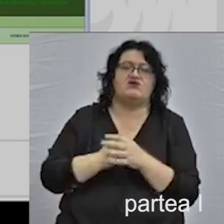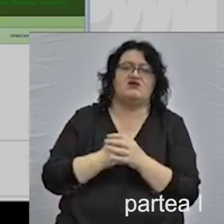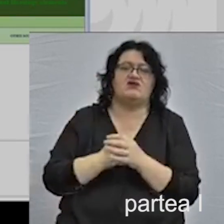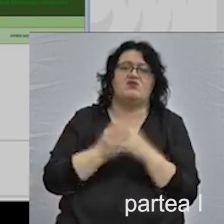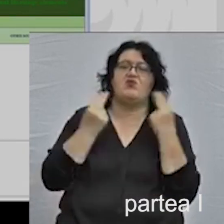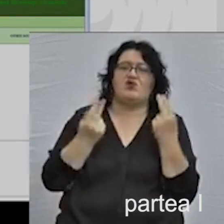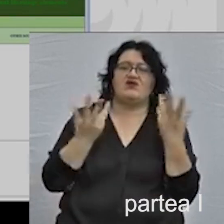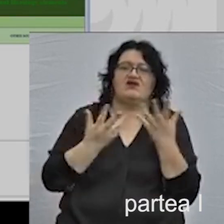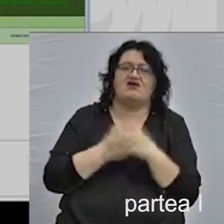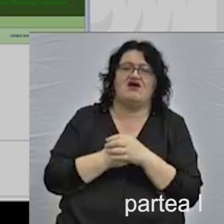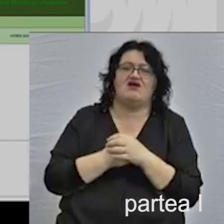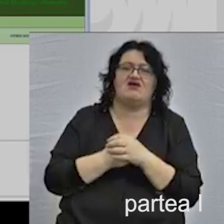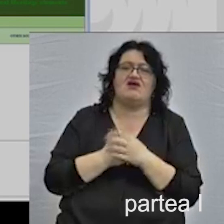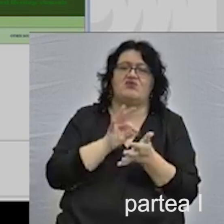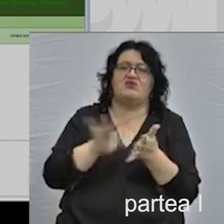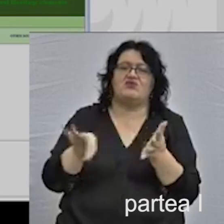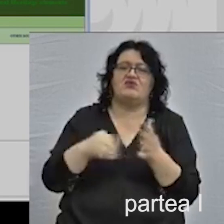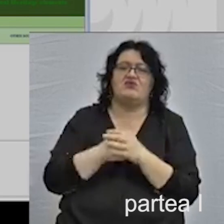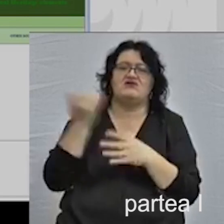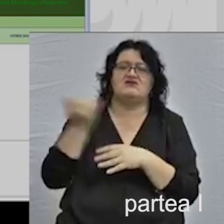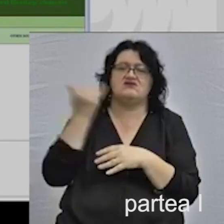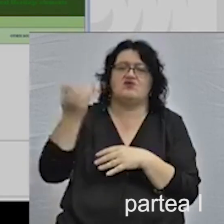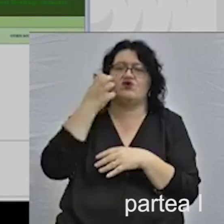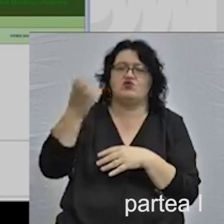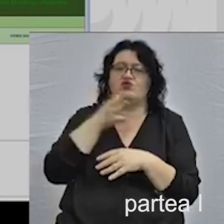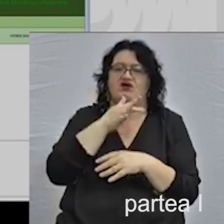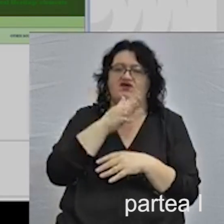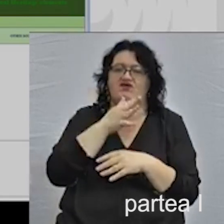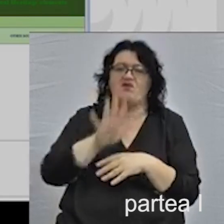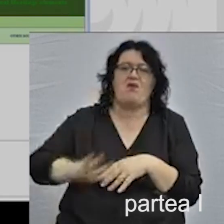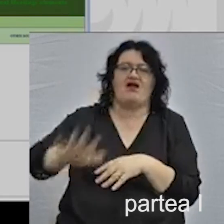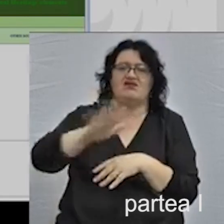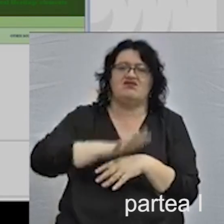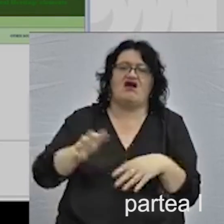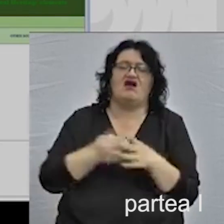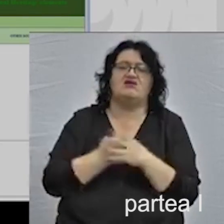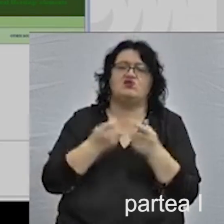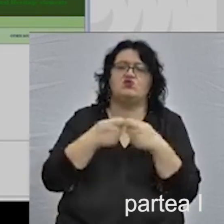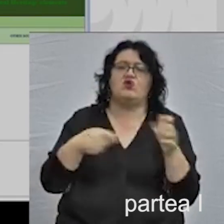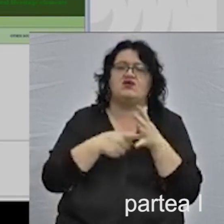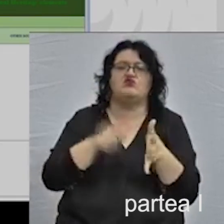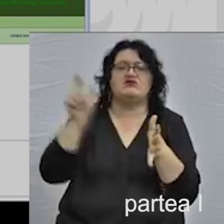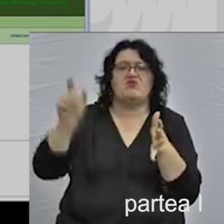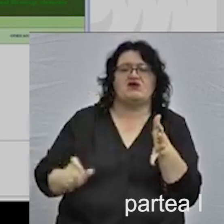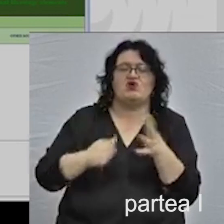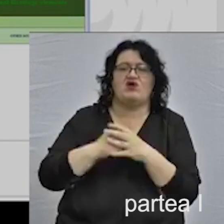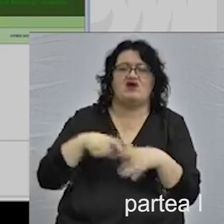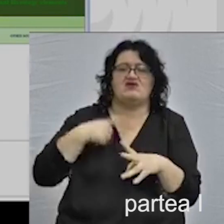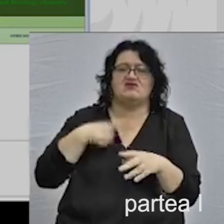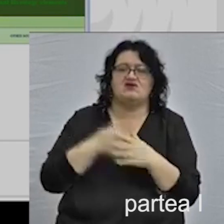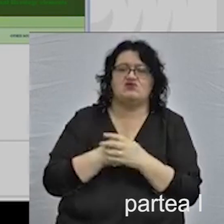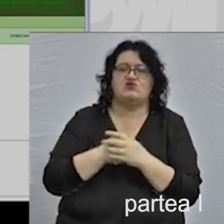marcă care s-au aplicat asupra istoriei și culturii evreilor din Banat. Toate aceste personalități sunt